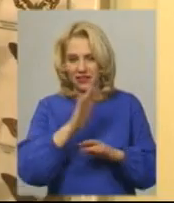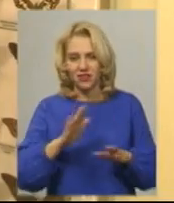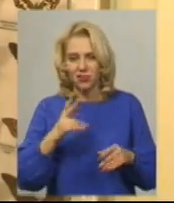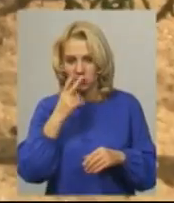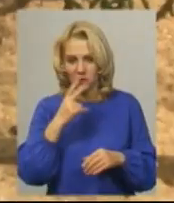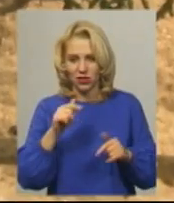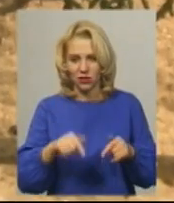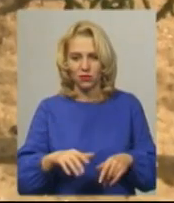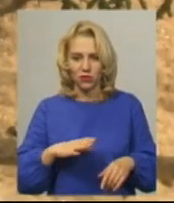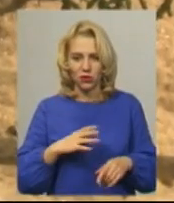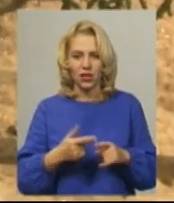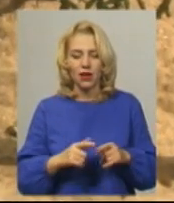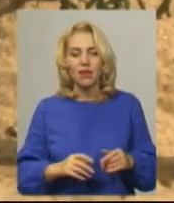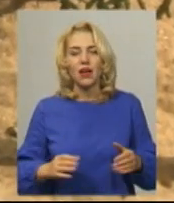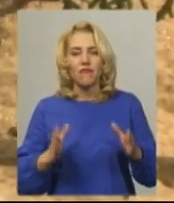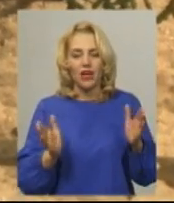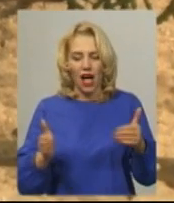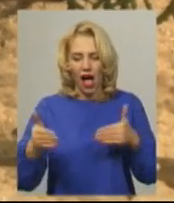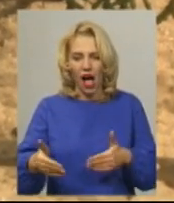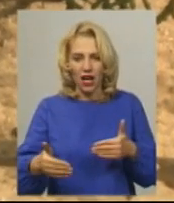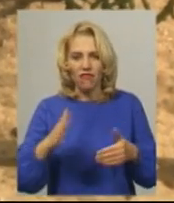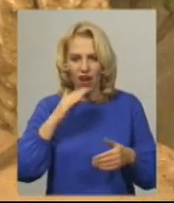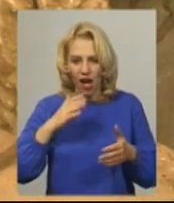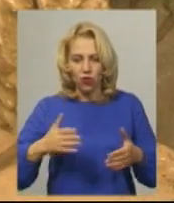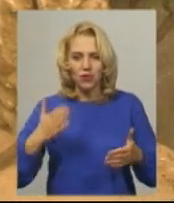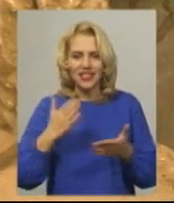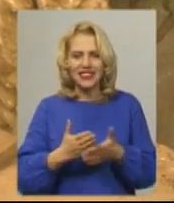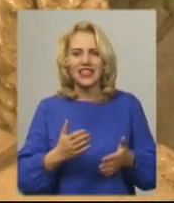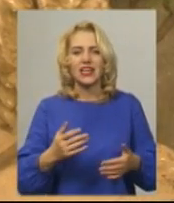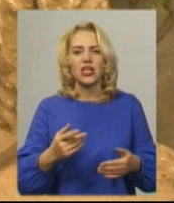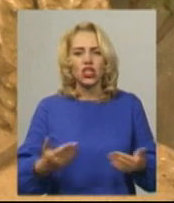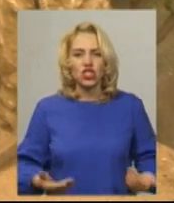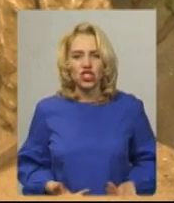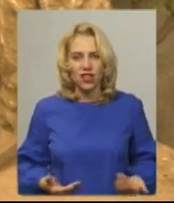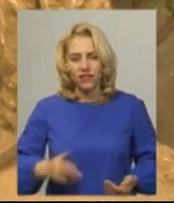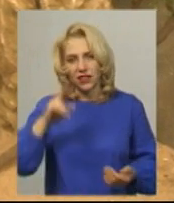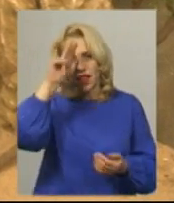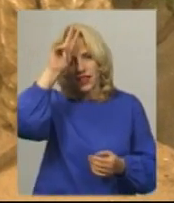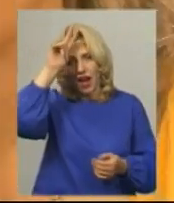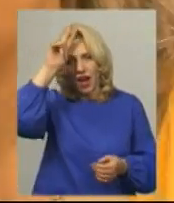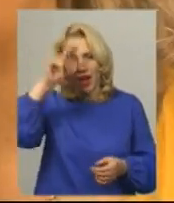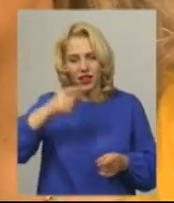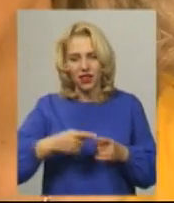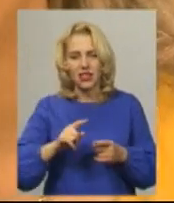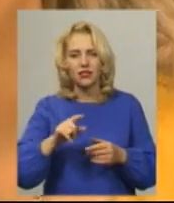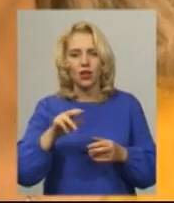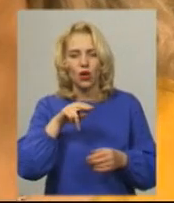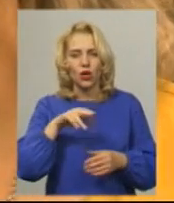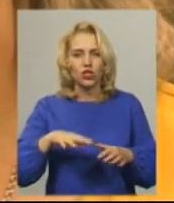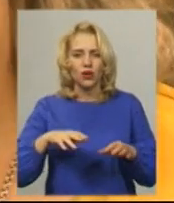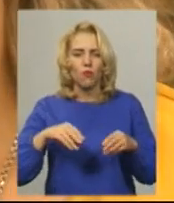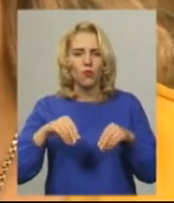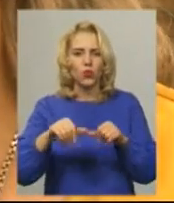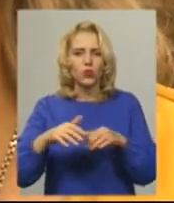тут бачити. В акваріумі знаходяться гігантські тропічні таргани, каже завідуюча відділу природи Хмельницького краєзнавчого музею Нелі